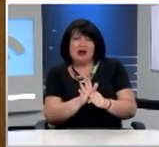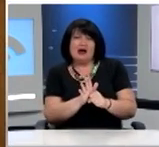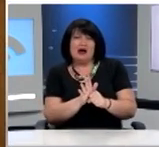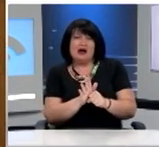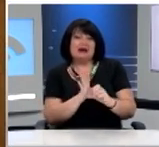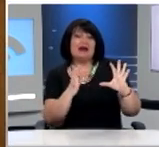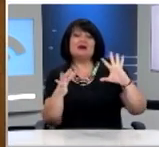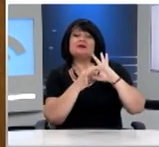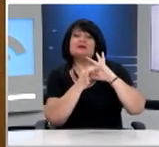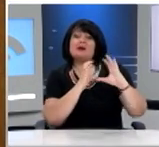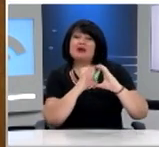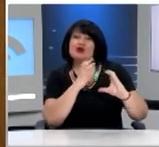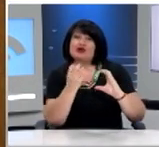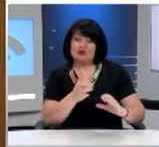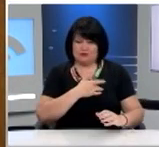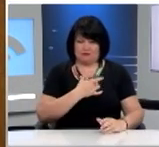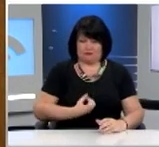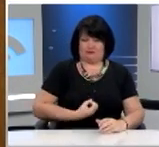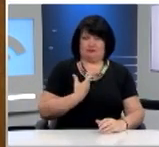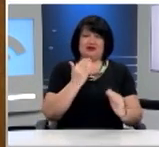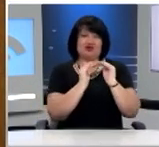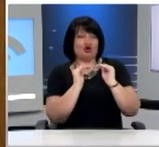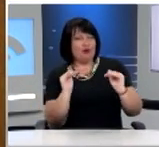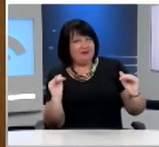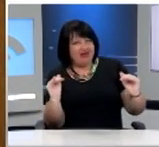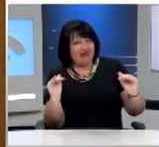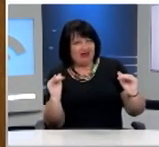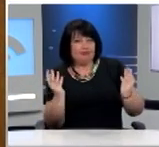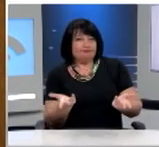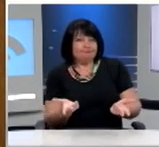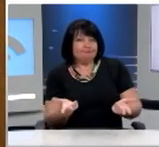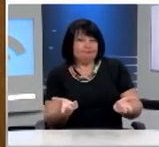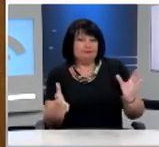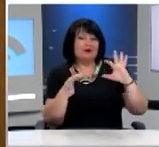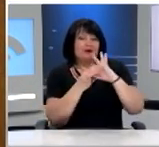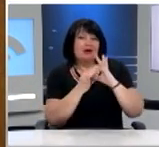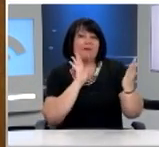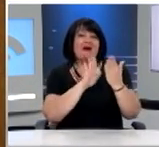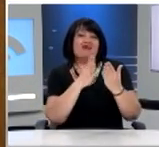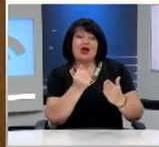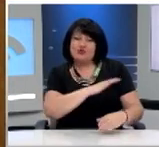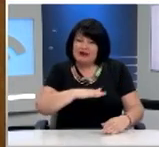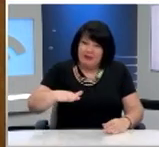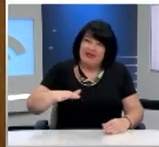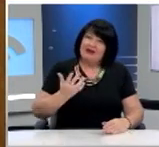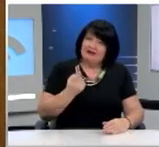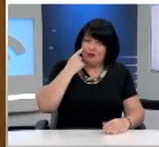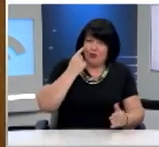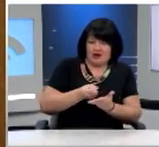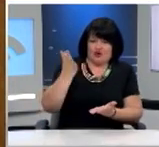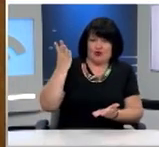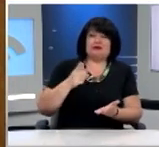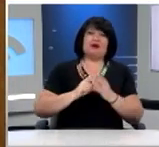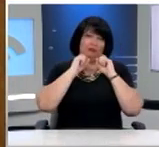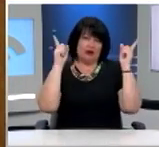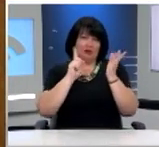σχολική τάξη, την ψυχική και συναισθηματική ισορροπία τους σε ό,τι αφορά την επαφή με τα παιδιά. Και θα πρέπει επιτέλους να βρει μια